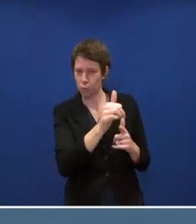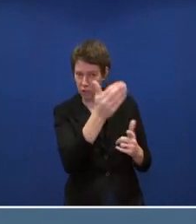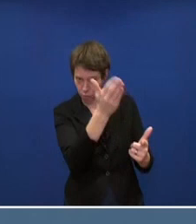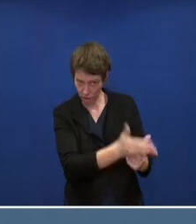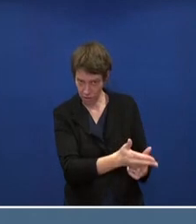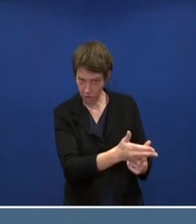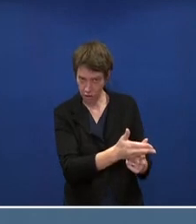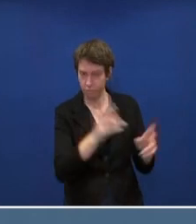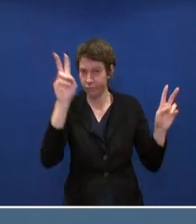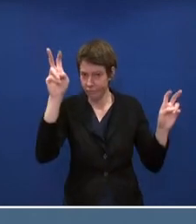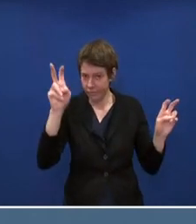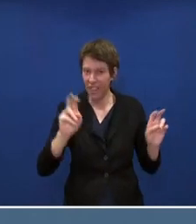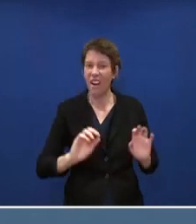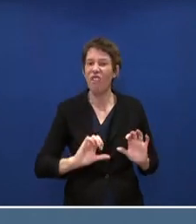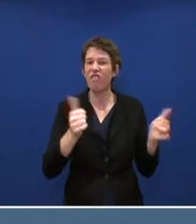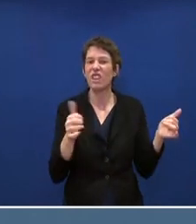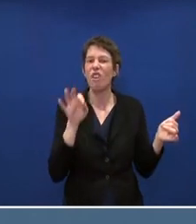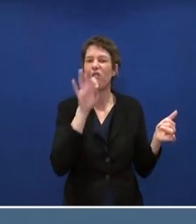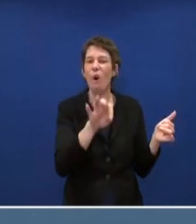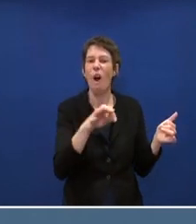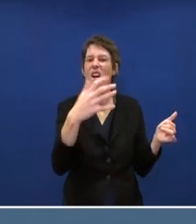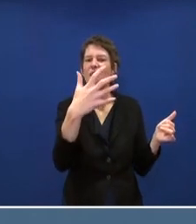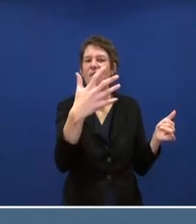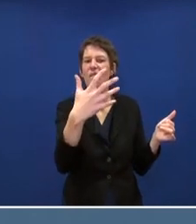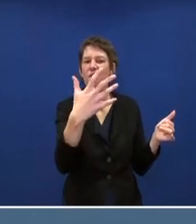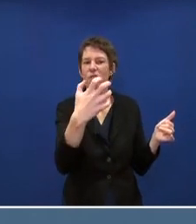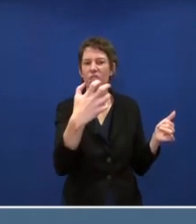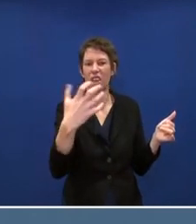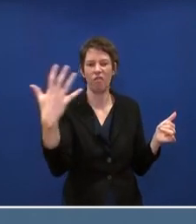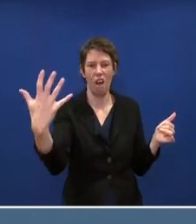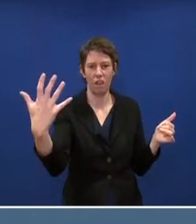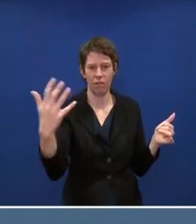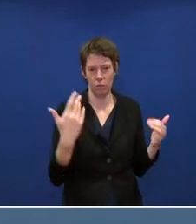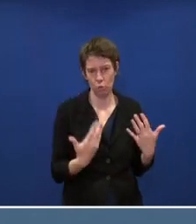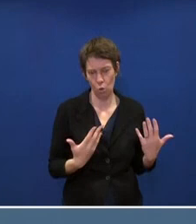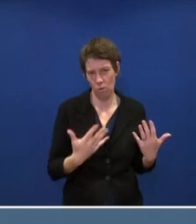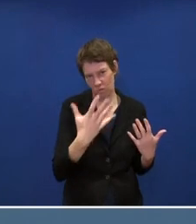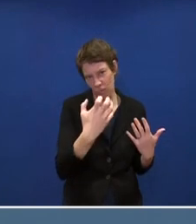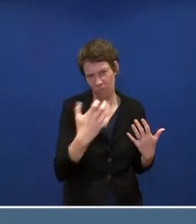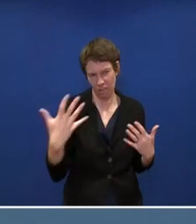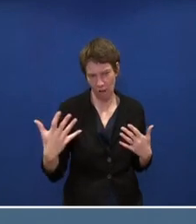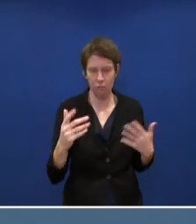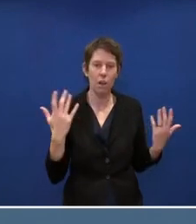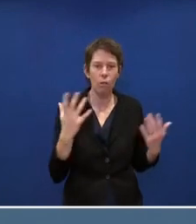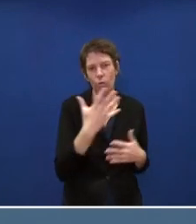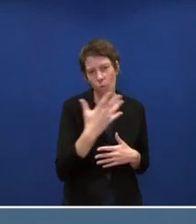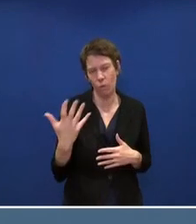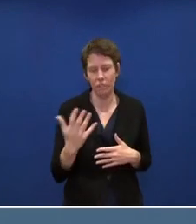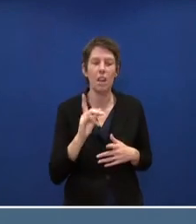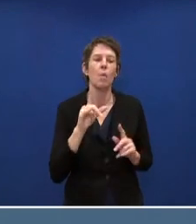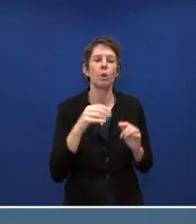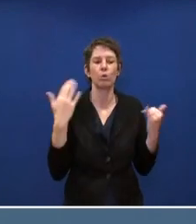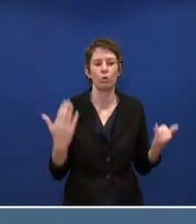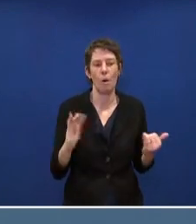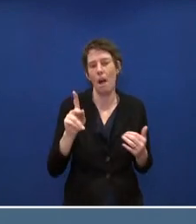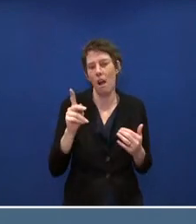Fit for 55, das ist so eine der, so nennt sie dieses Ziel, dieses Programm, momentan jedenfalls, je nachdem das Ziel